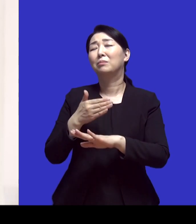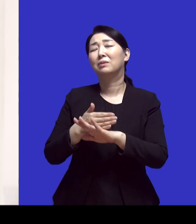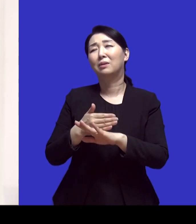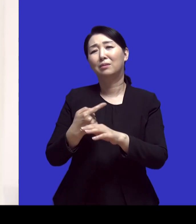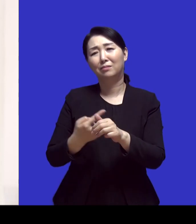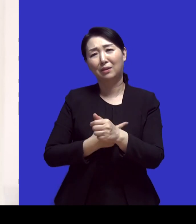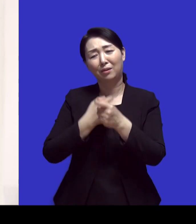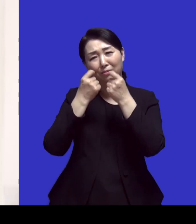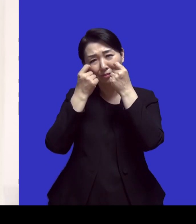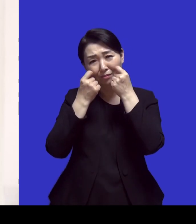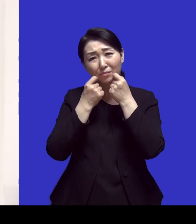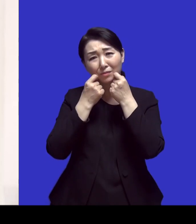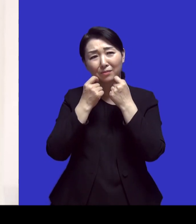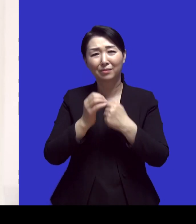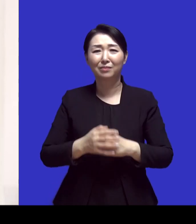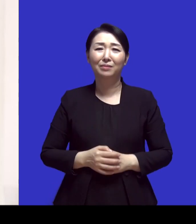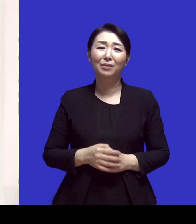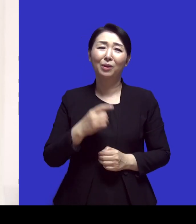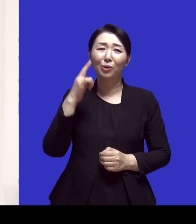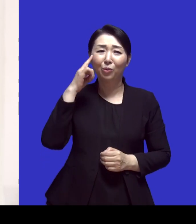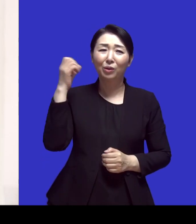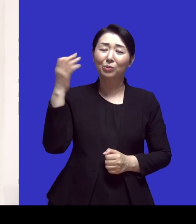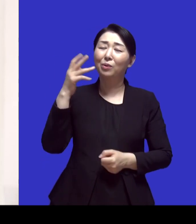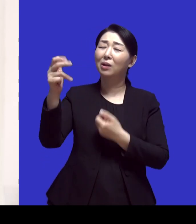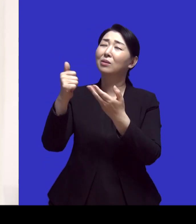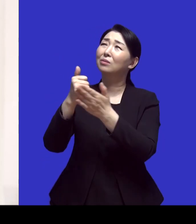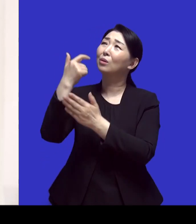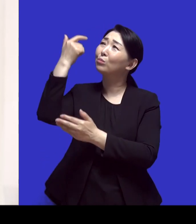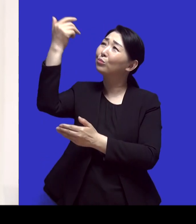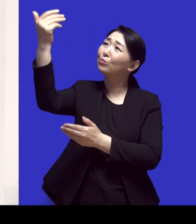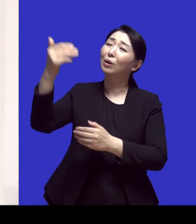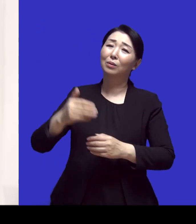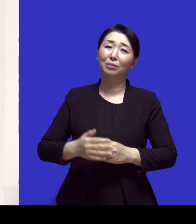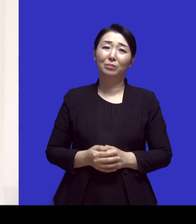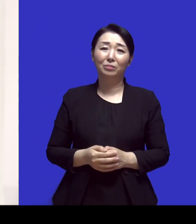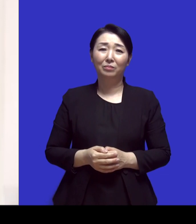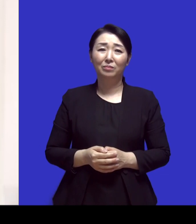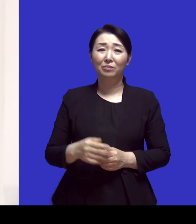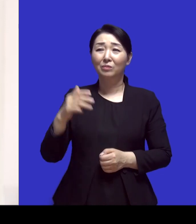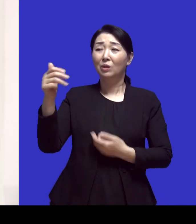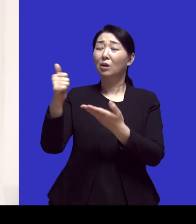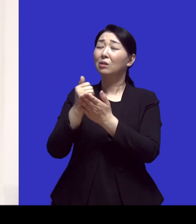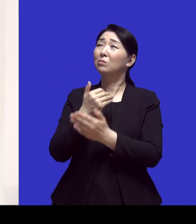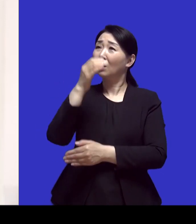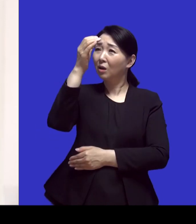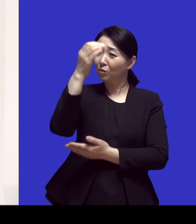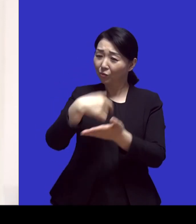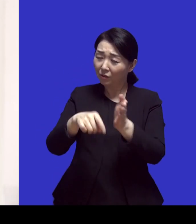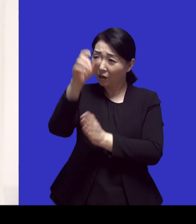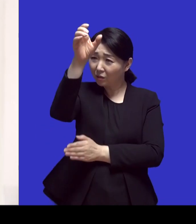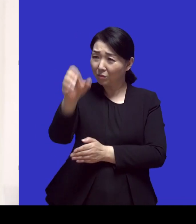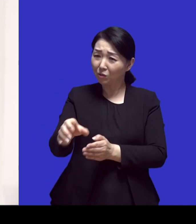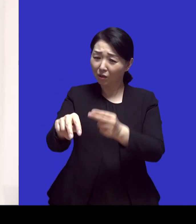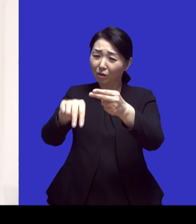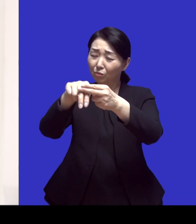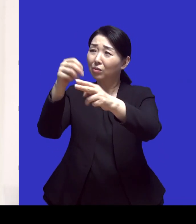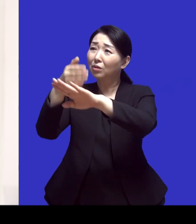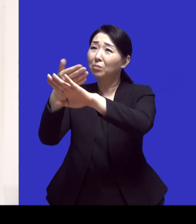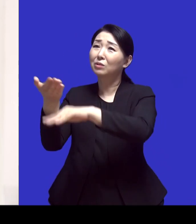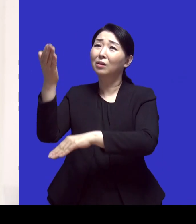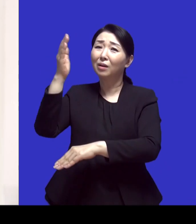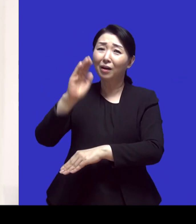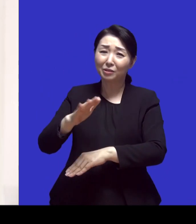흘리는데 그날 왜 그랬는지 모르지만 또 하나님께 질문을 드렸어요 하나님 나를 위해 십자가 달리신 거 너무 감사한데 그래도